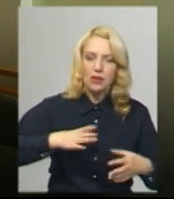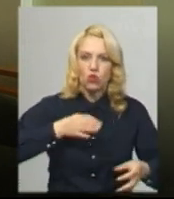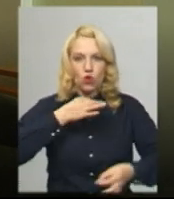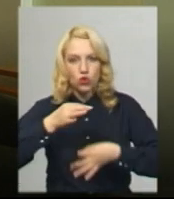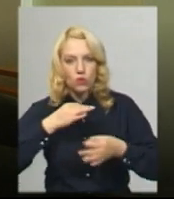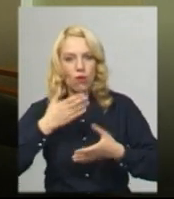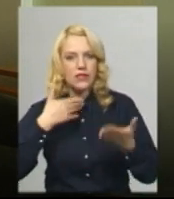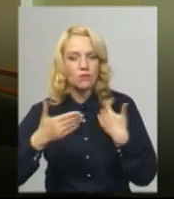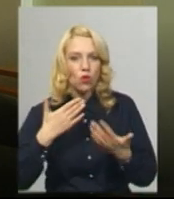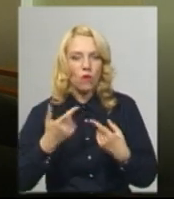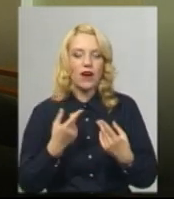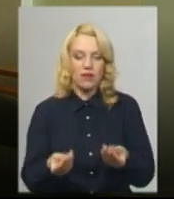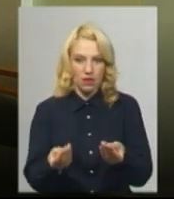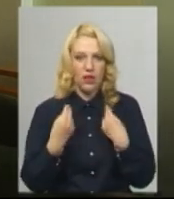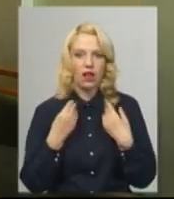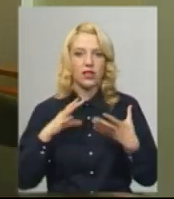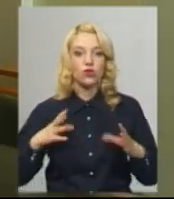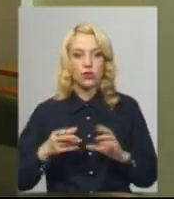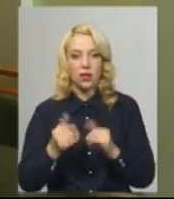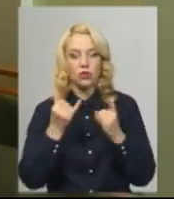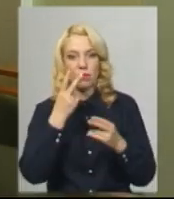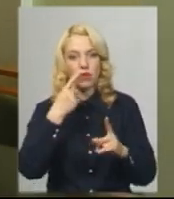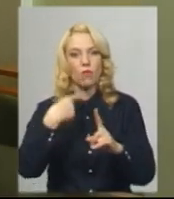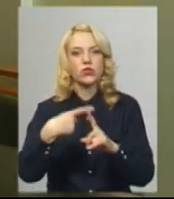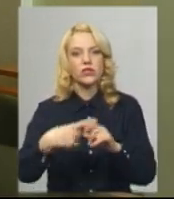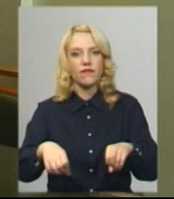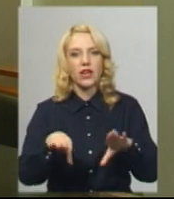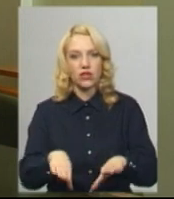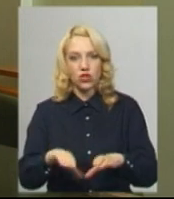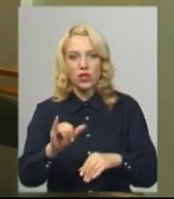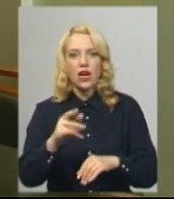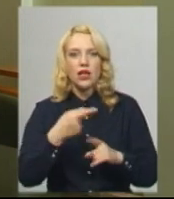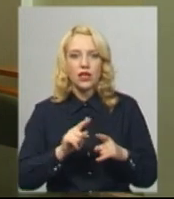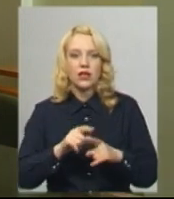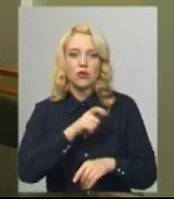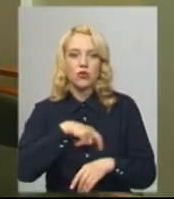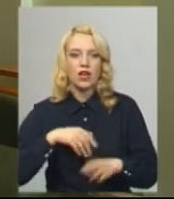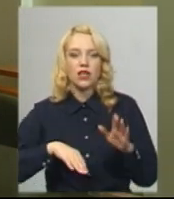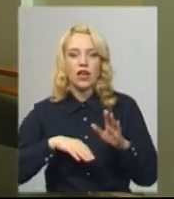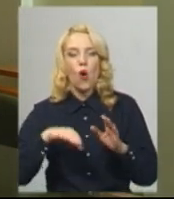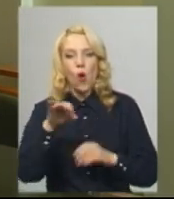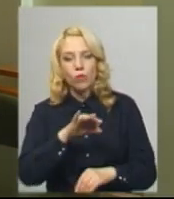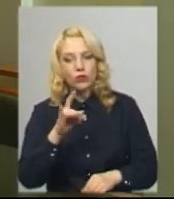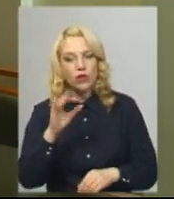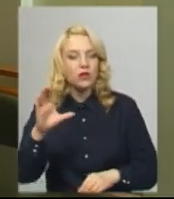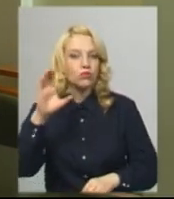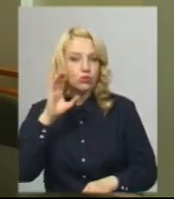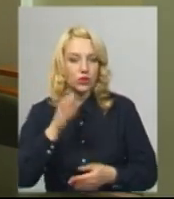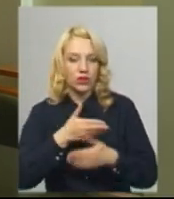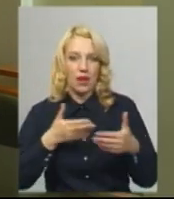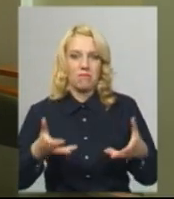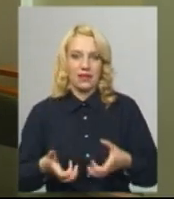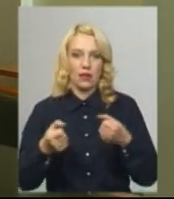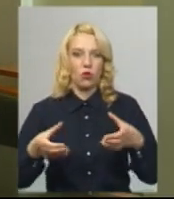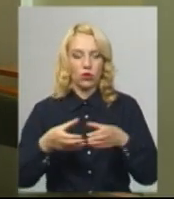дали результати, і ми сьогодні бачимо позитивне рішення. Як депутати обласної ради, які прислухалися до нас, підтримали громаду,